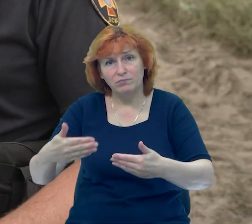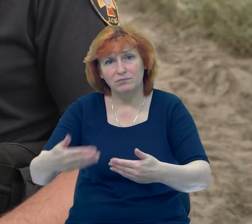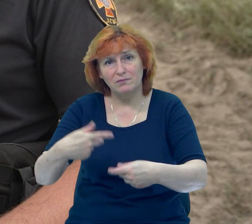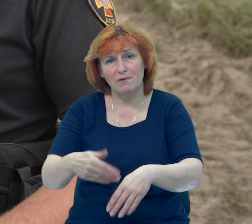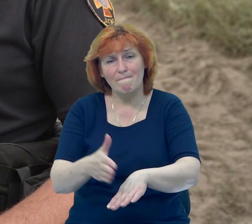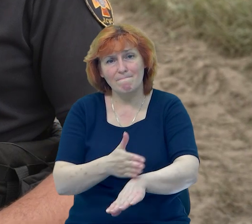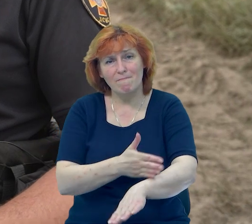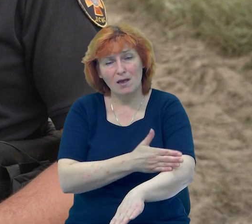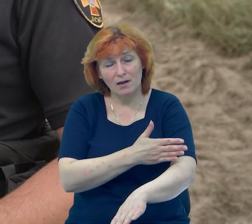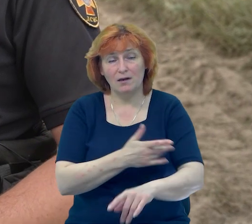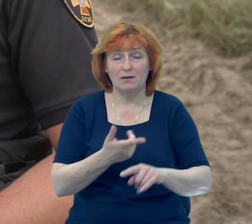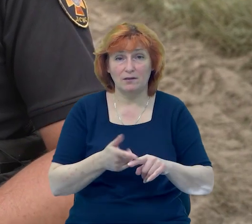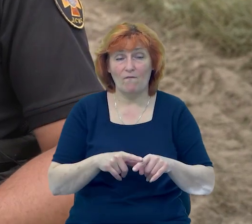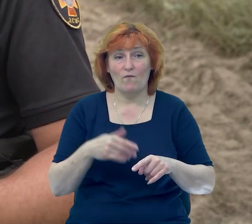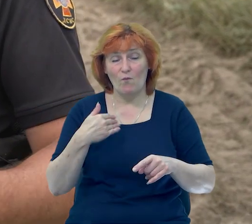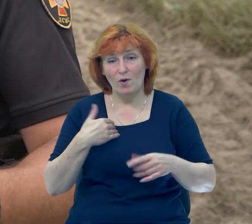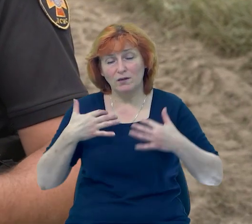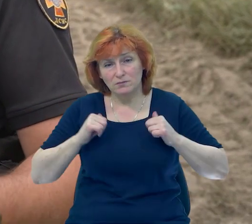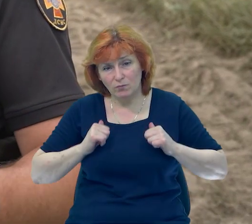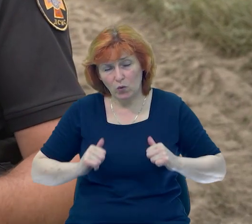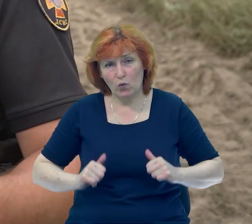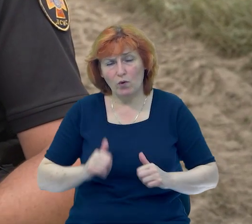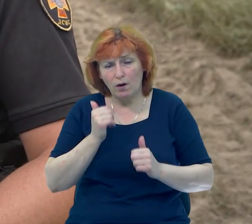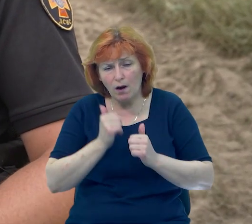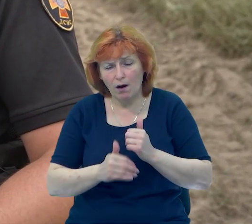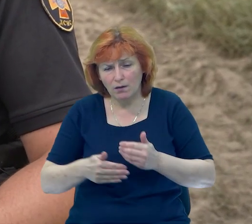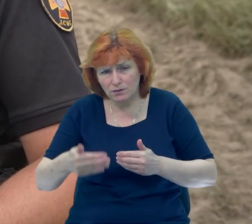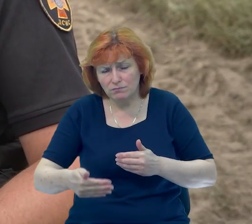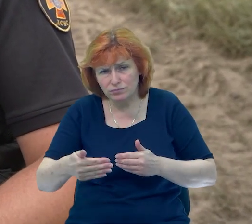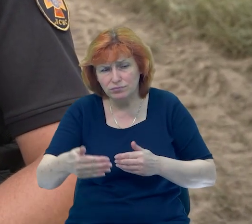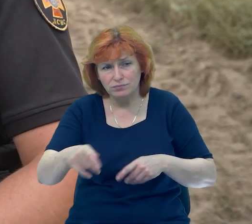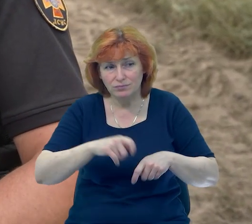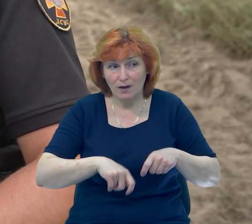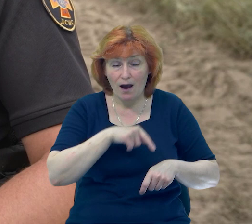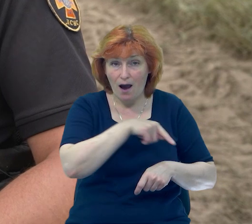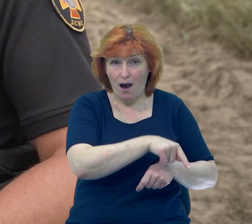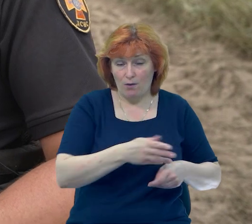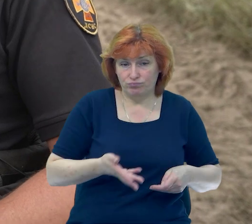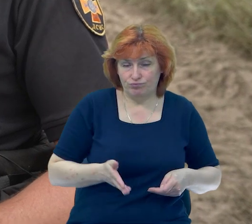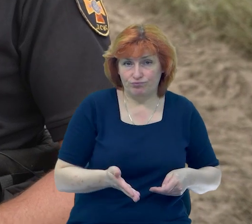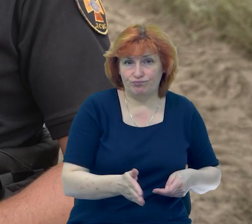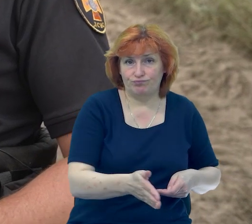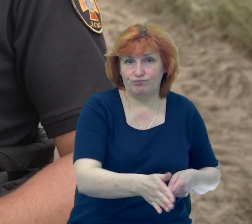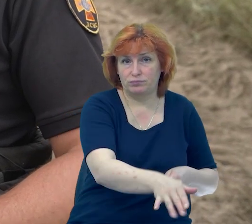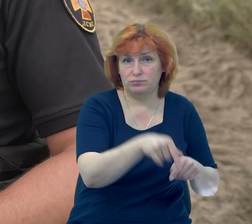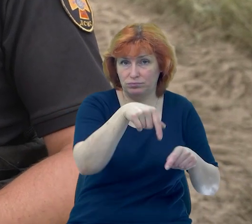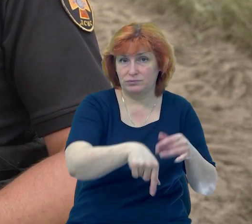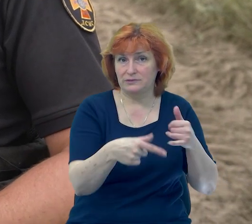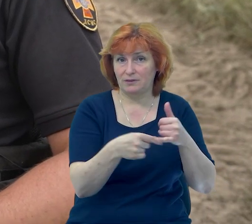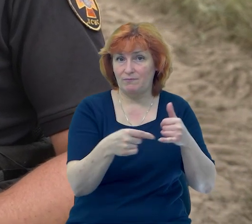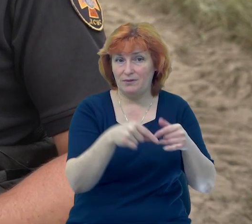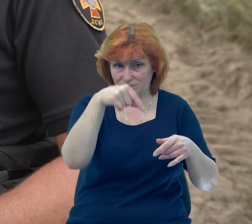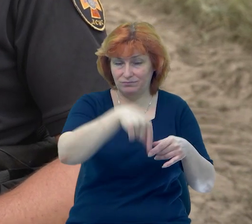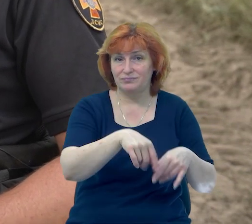-півтора ми їздимо. Ми йдемо неспіша і по мірі того вона розбиває ґрунт і все те, що знаходиться в ґрунті або на